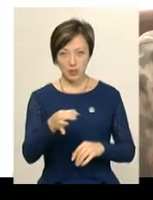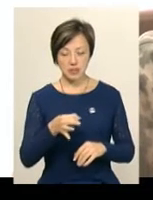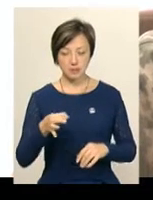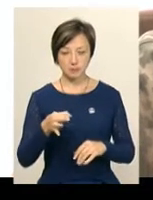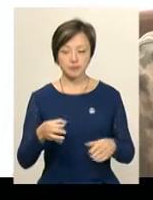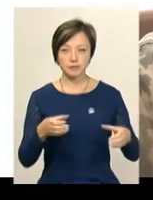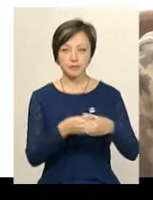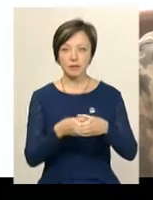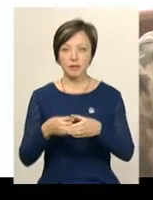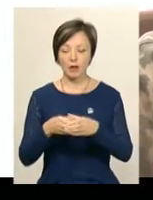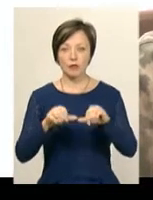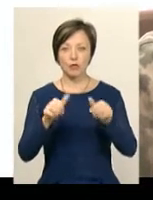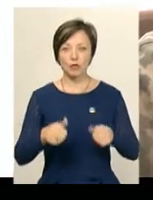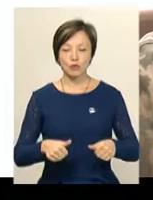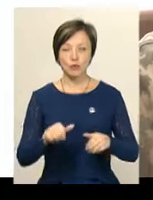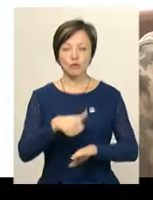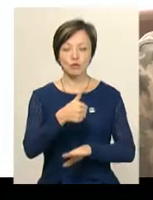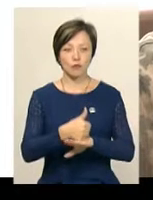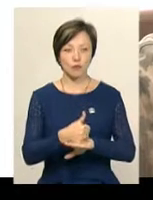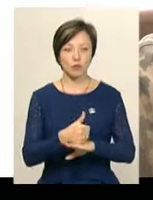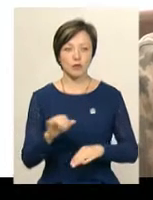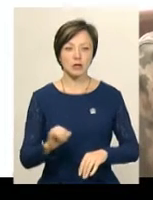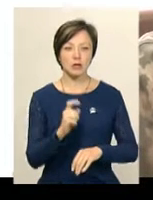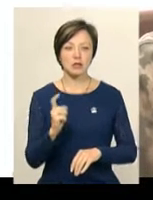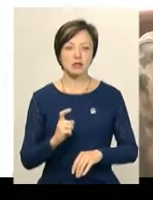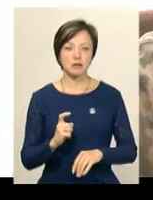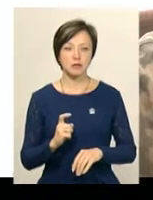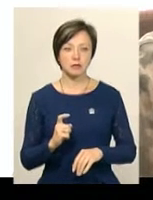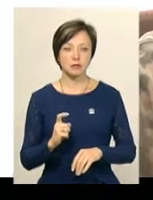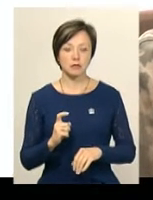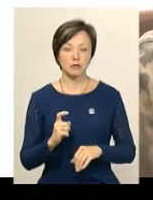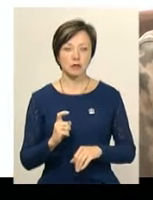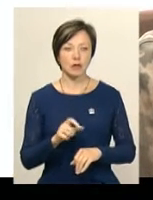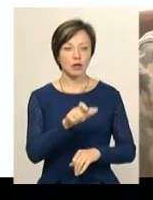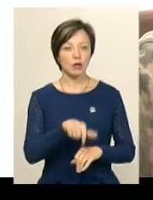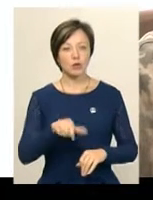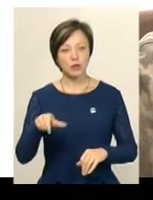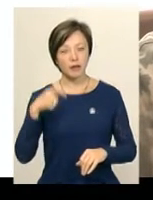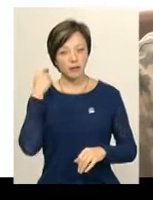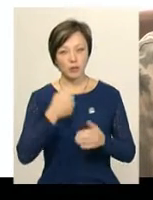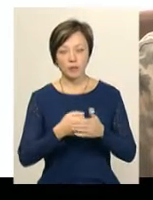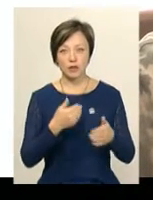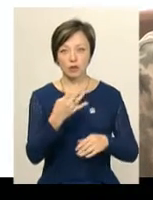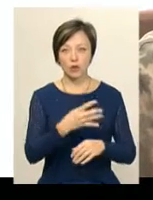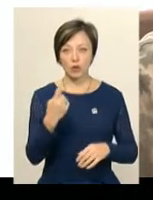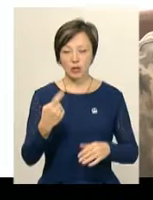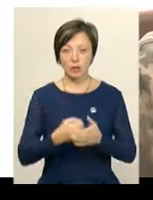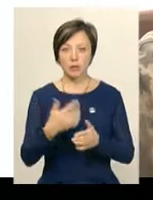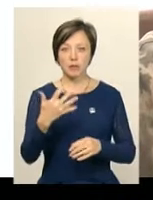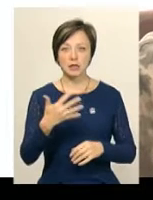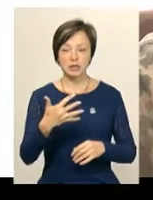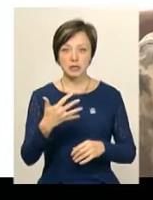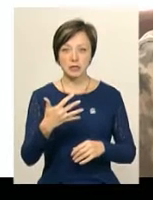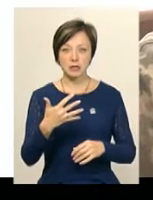Бригада формується в основному із людей віком від 41 до 50